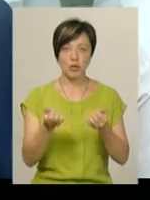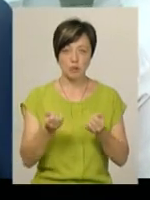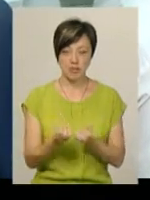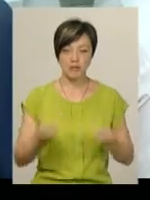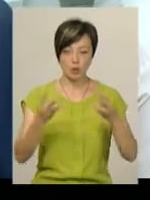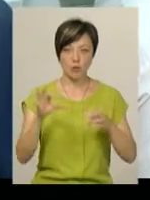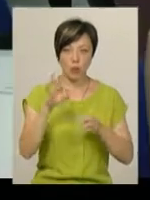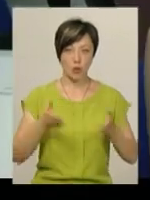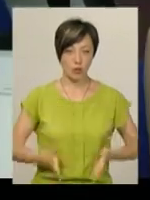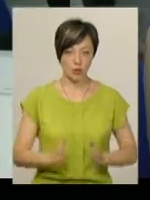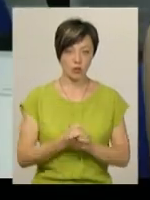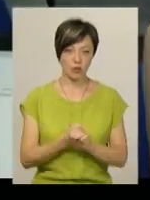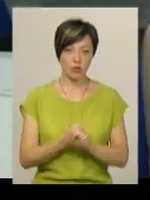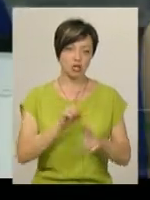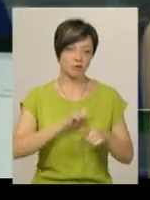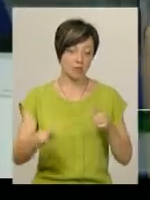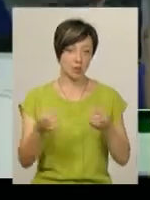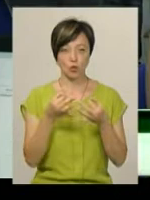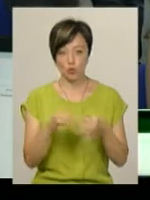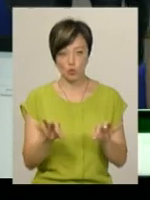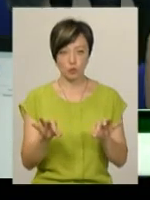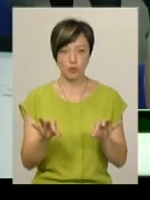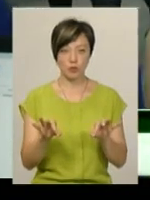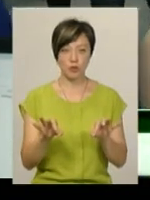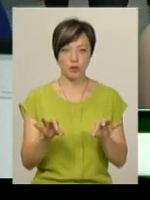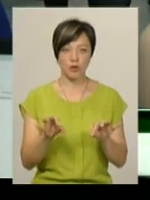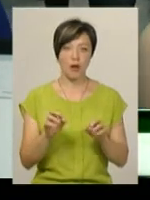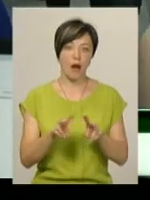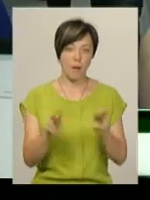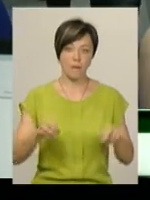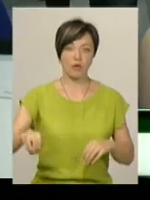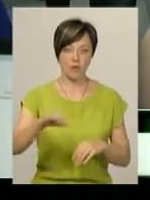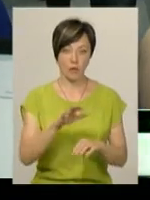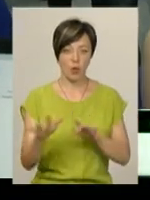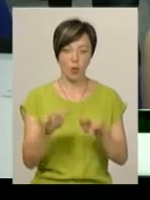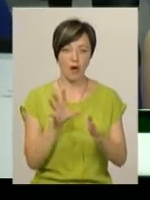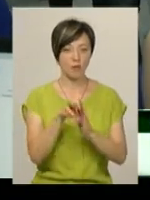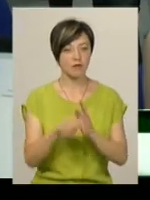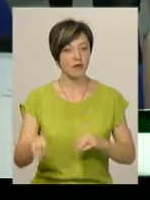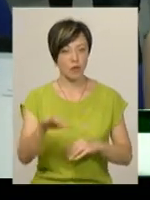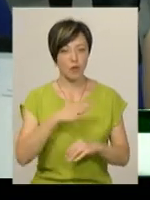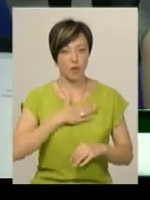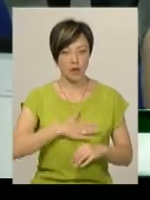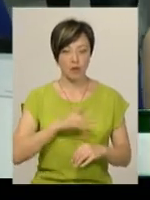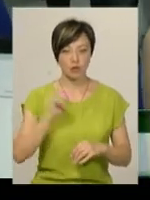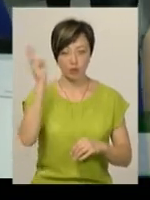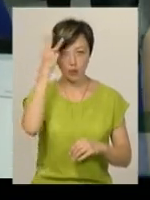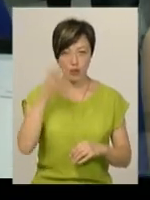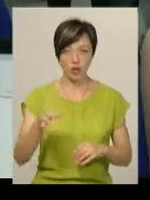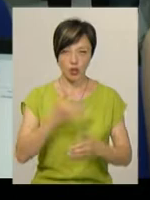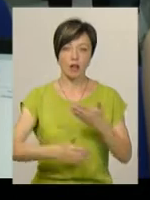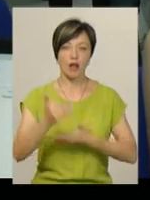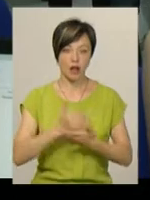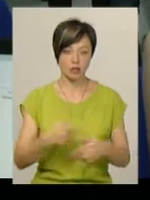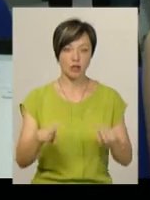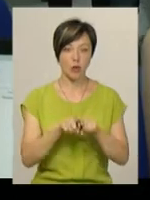свідоцтво про народження. Швидко, доступно, як кажуть по-європейському, рухаємося в Європу. Дуже приємно, що і Хмельниччина нарешті